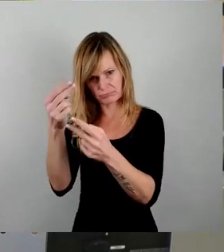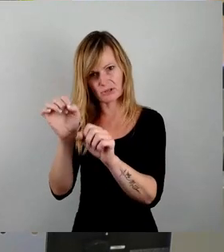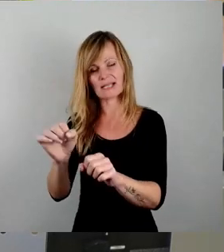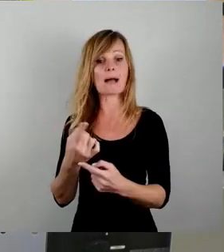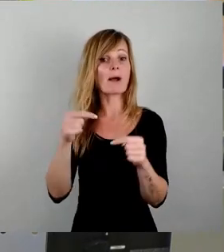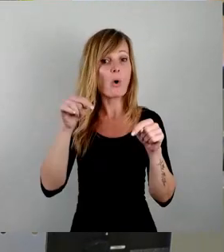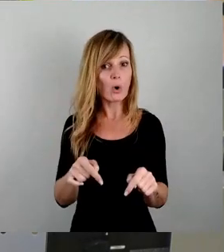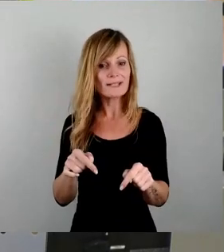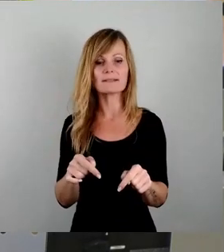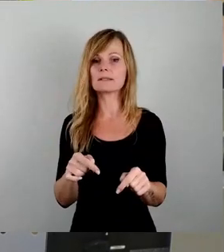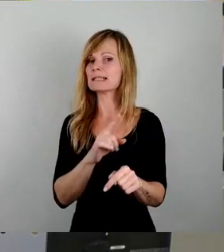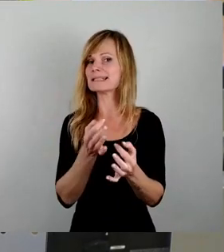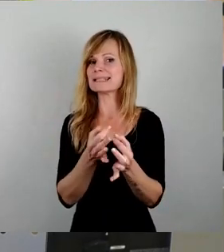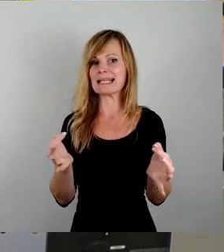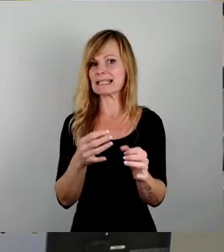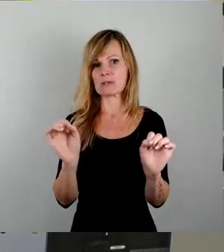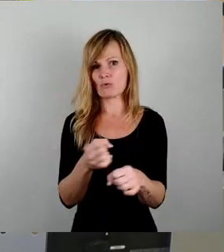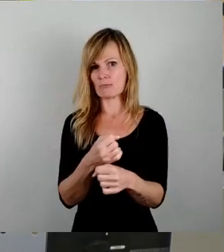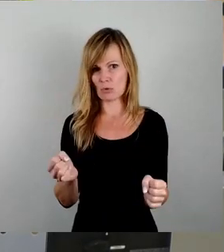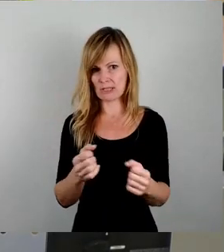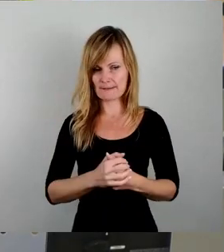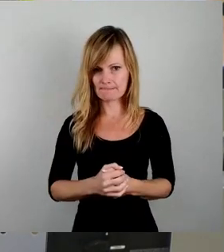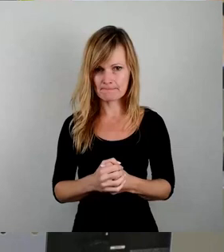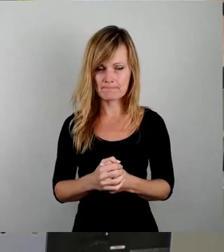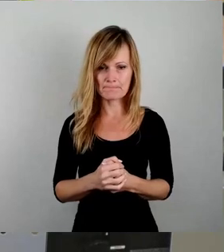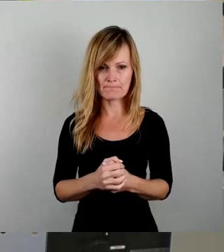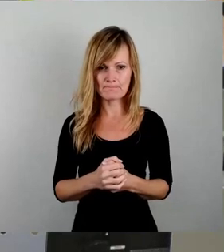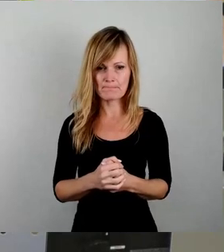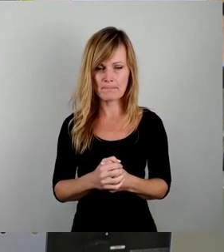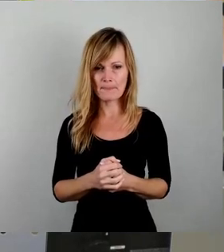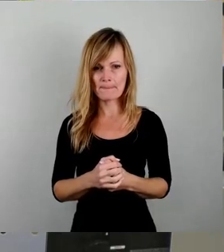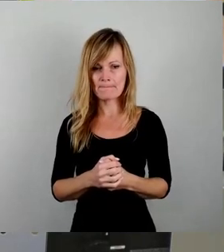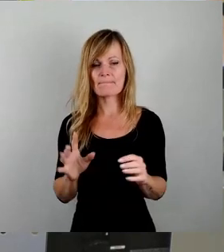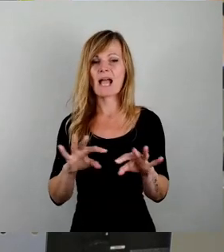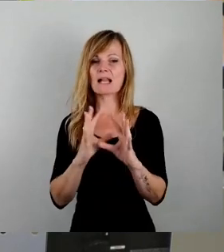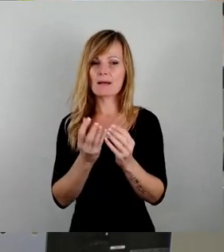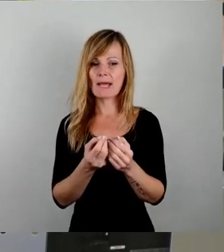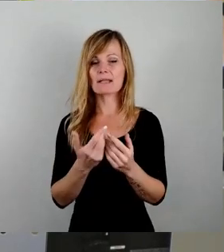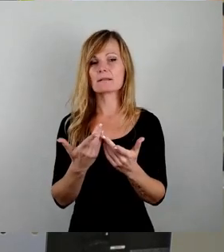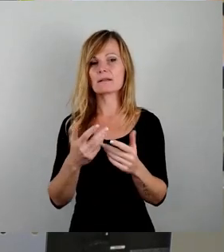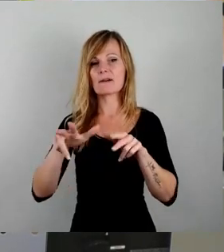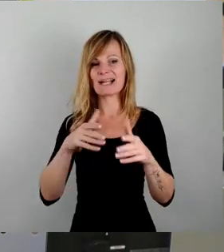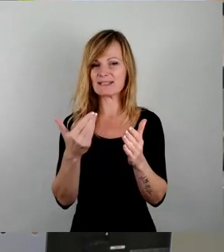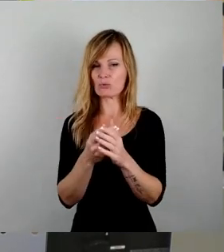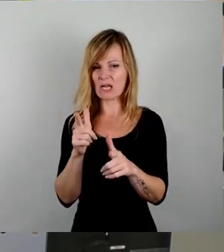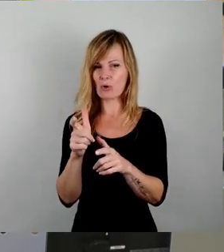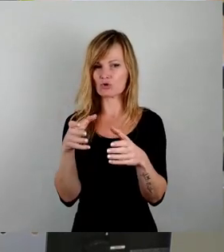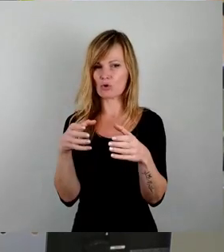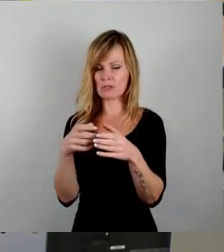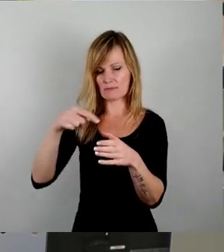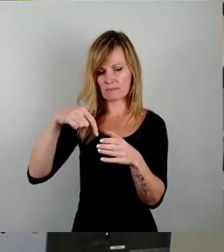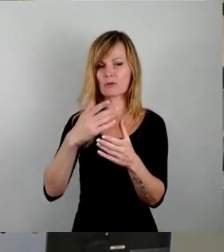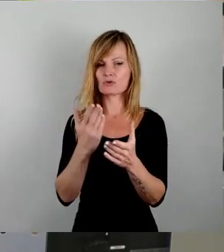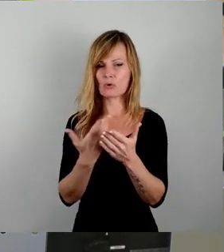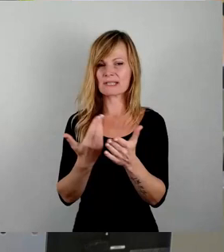auszuschließen. Im Ausschuss Allgemeine Verwaltung haben wir das Thema angesprochen. Es liegt eine